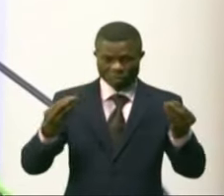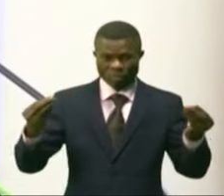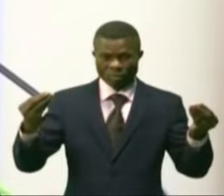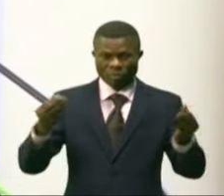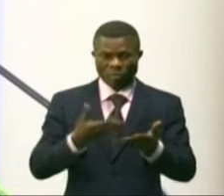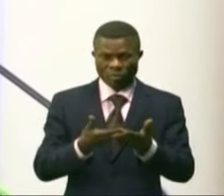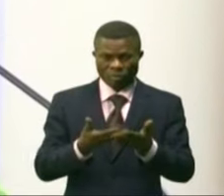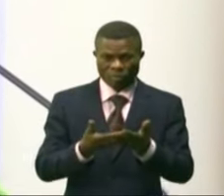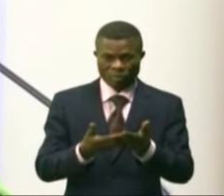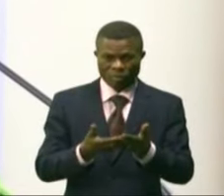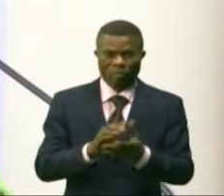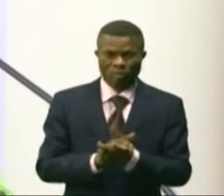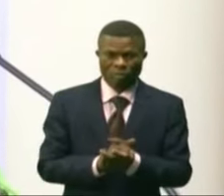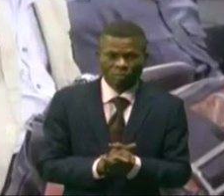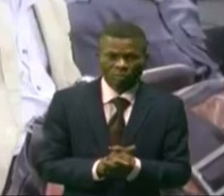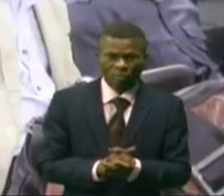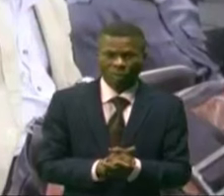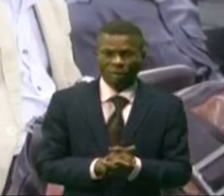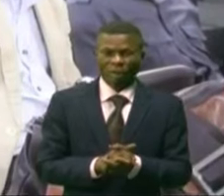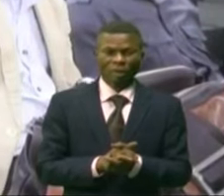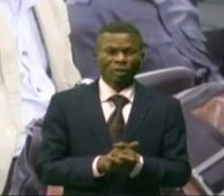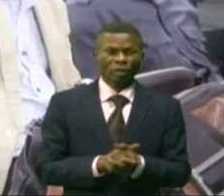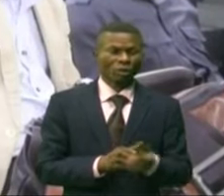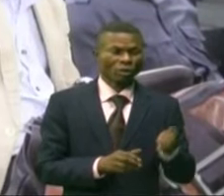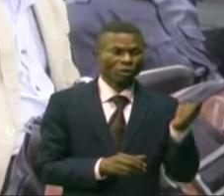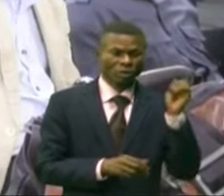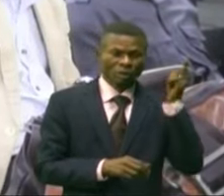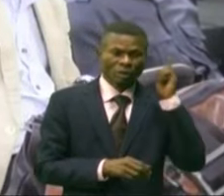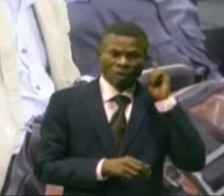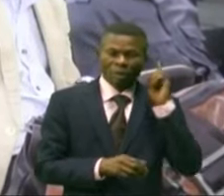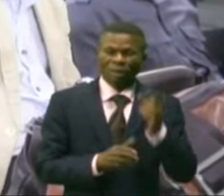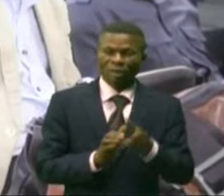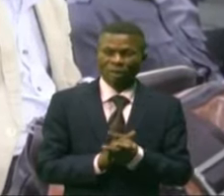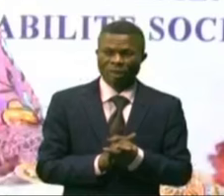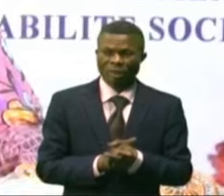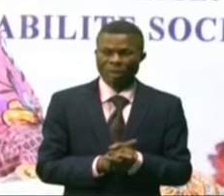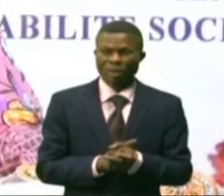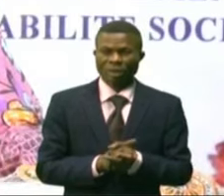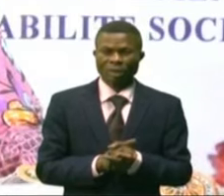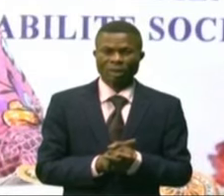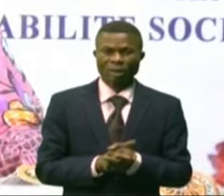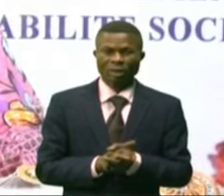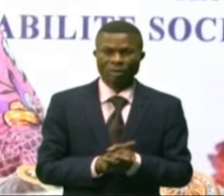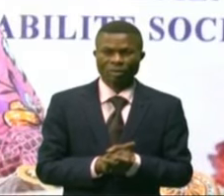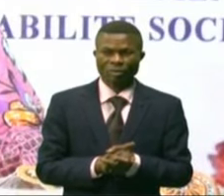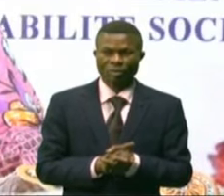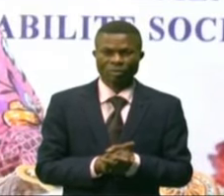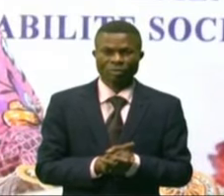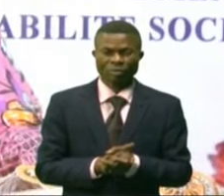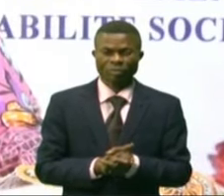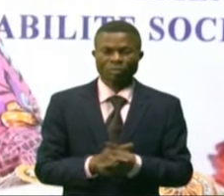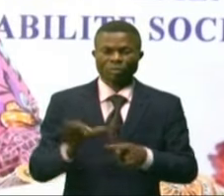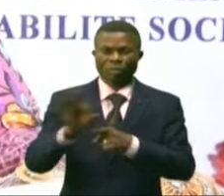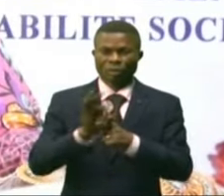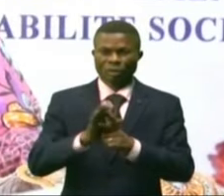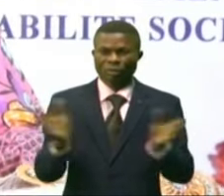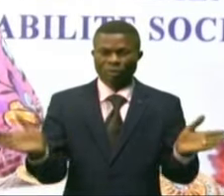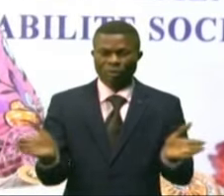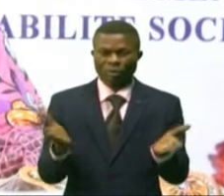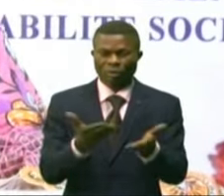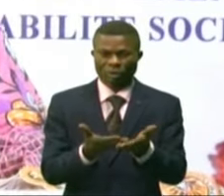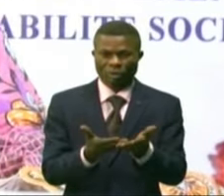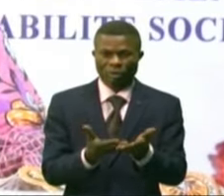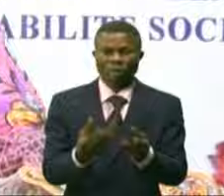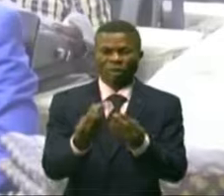de l'indice des vulnérabilités sociales. Le sujet était au cœur de cet atelier des renforcements des capacités et